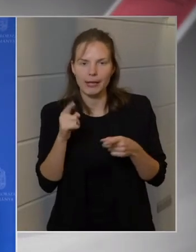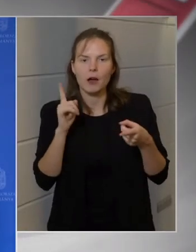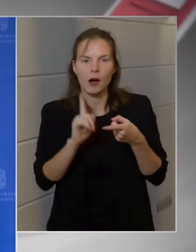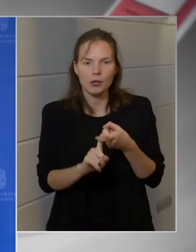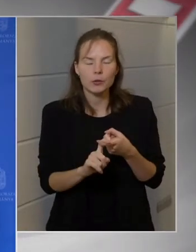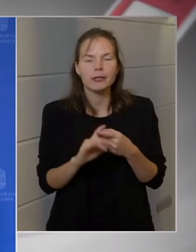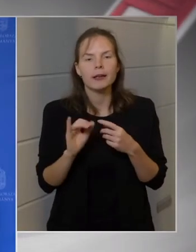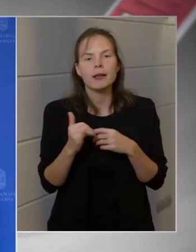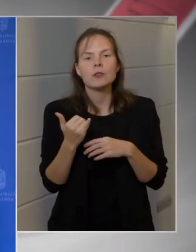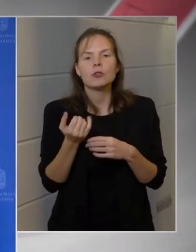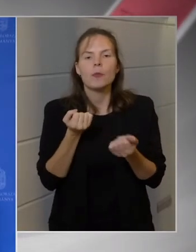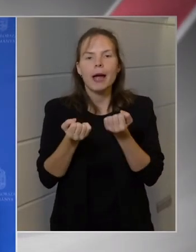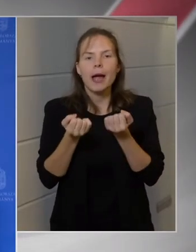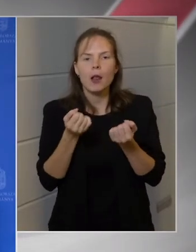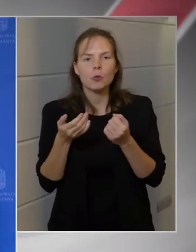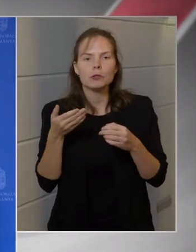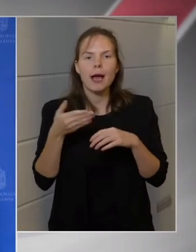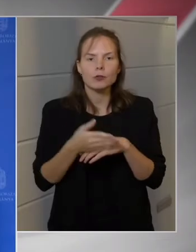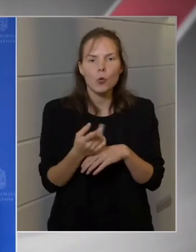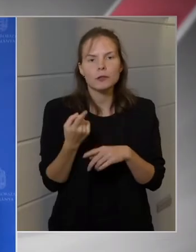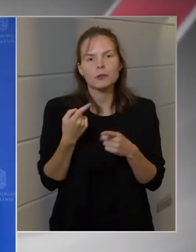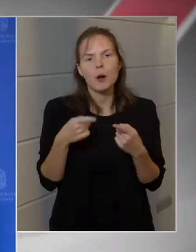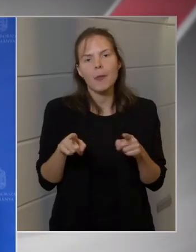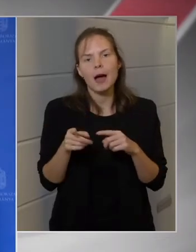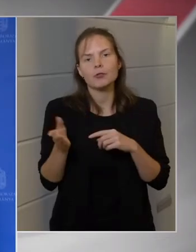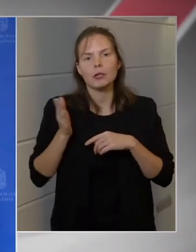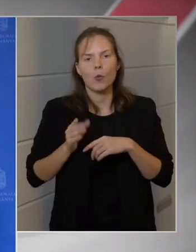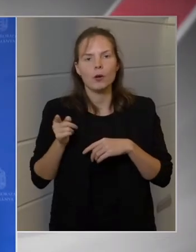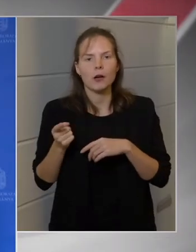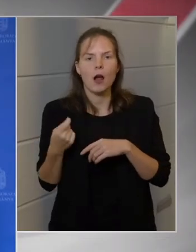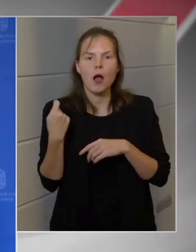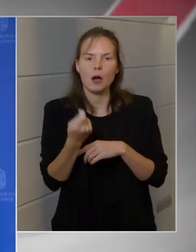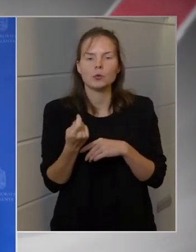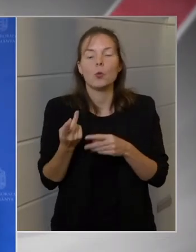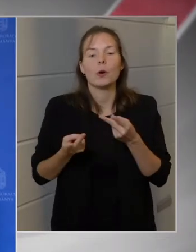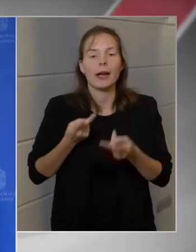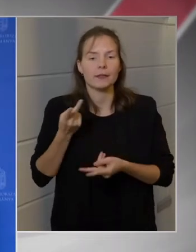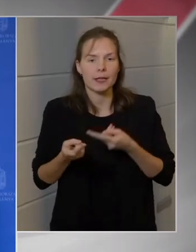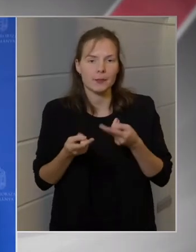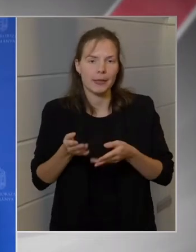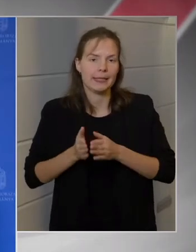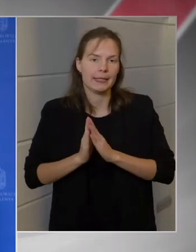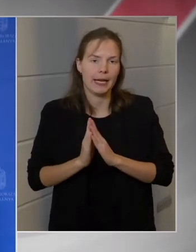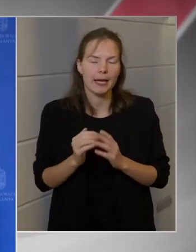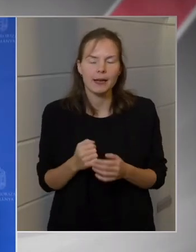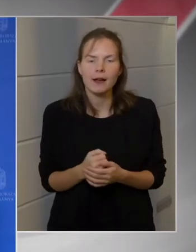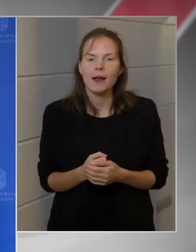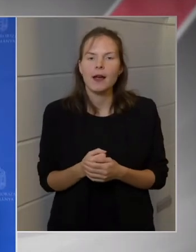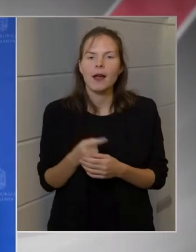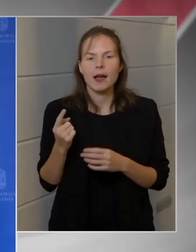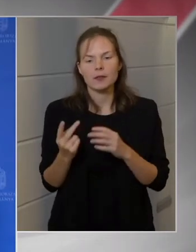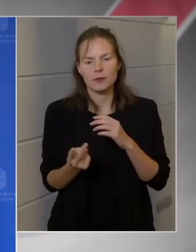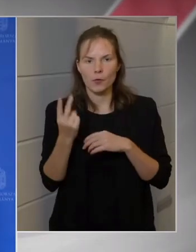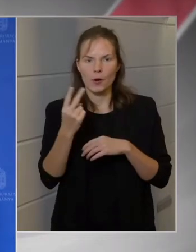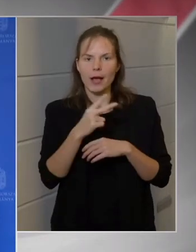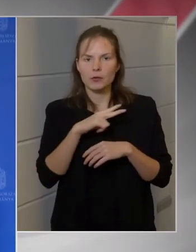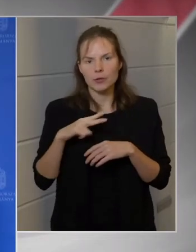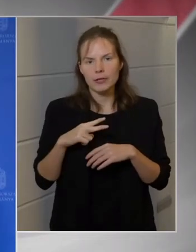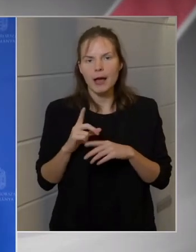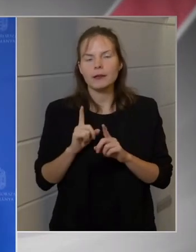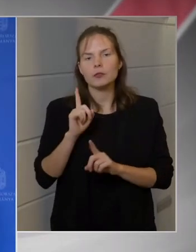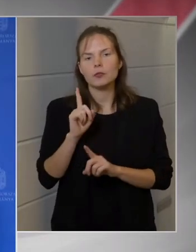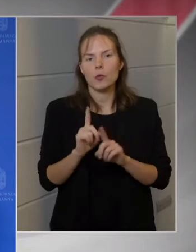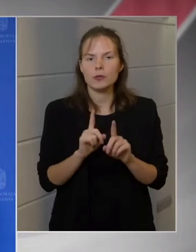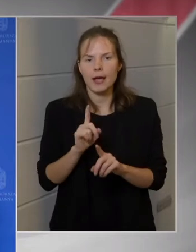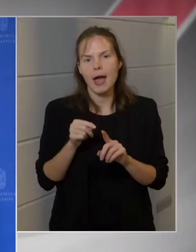a megállapodáshoz a másik oldal adókedvezményeket kér. Ez elsősorban szociális hozzáállulási